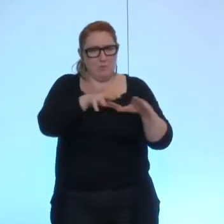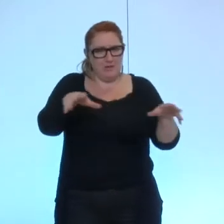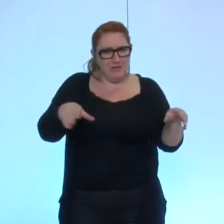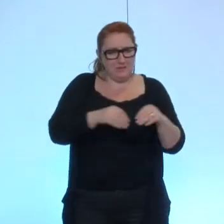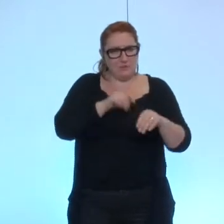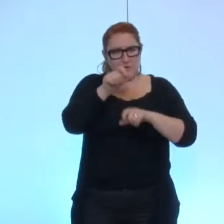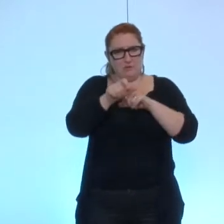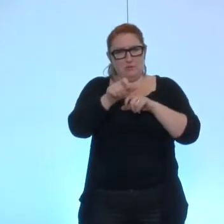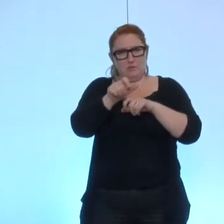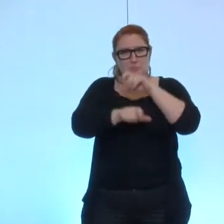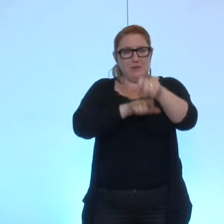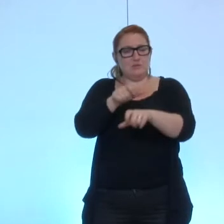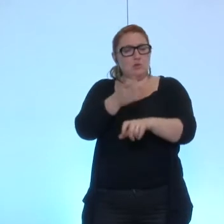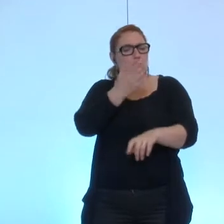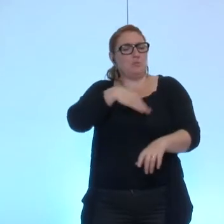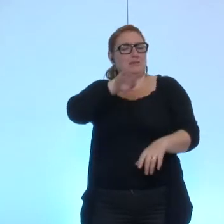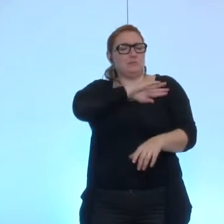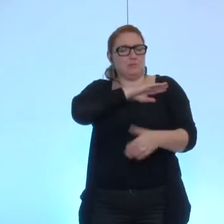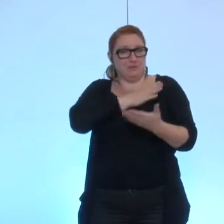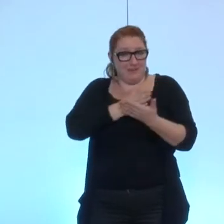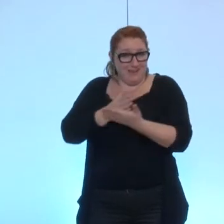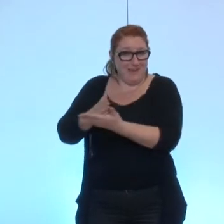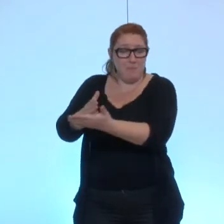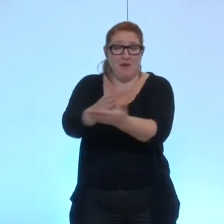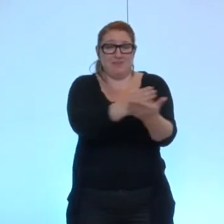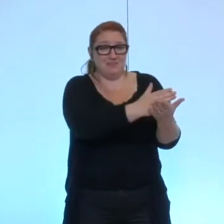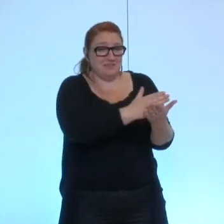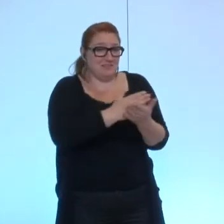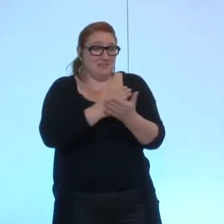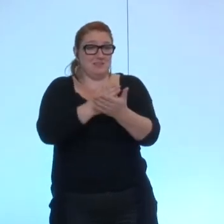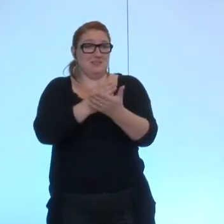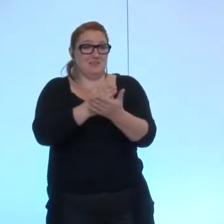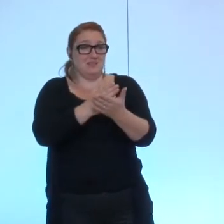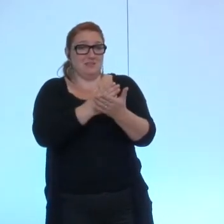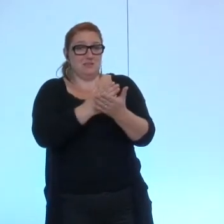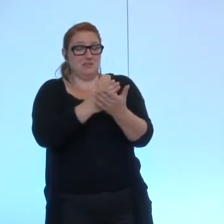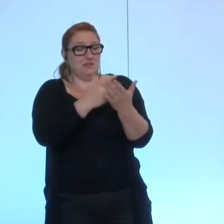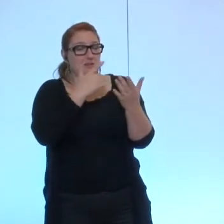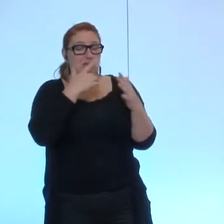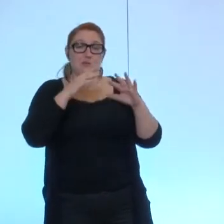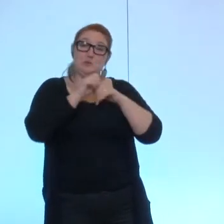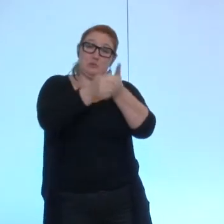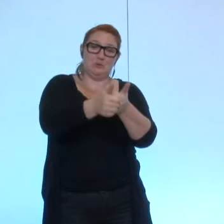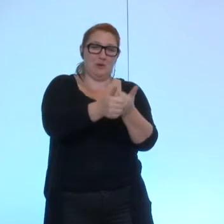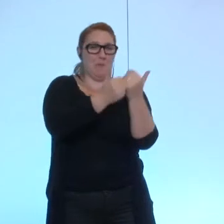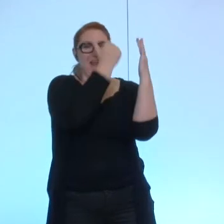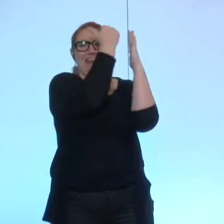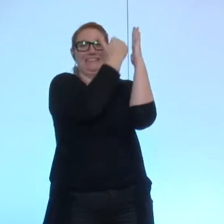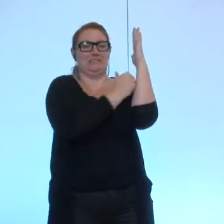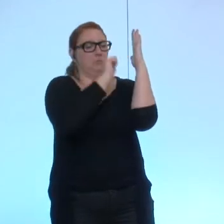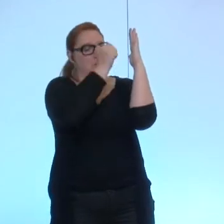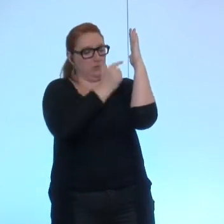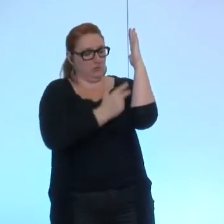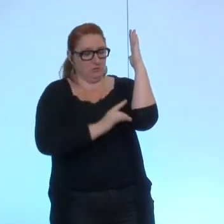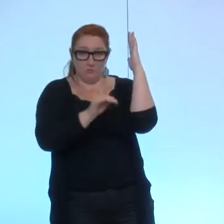responsabilités ne sont pas réparties et ne se lisaient pas sur la position dans la liste mais se réalisaient effectivement dans